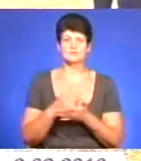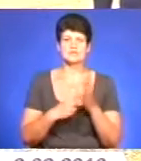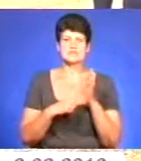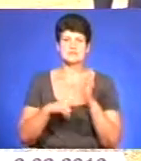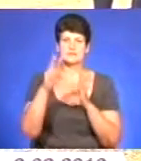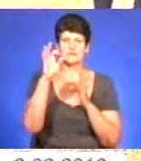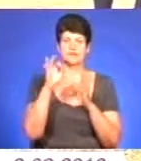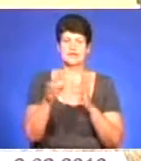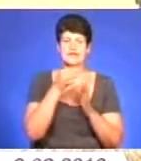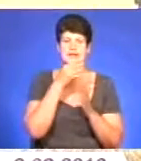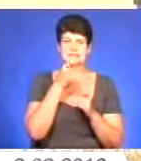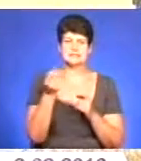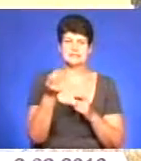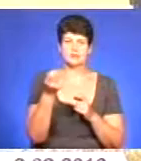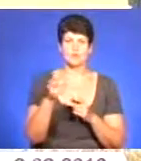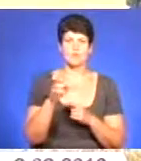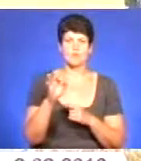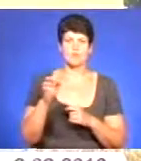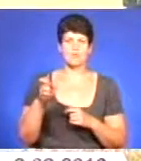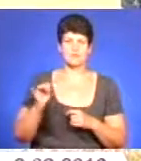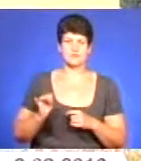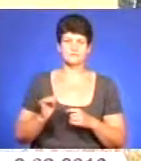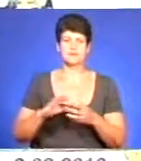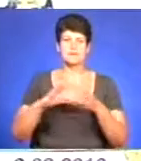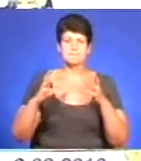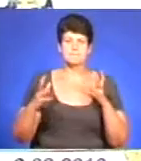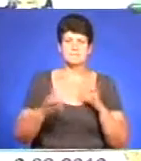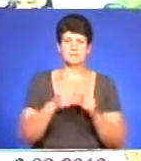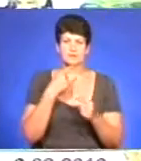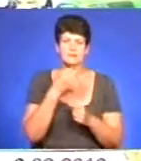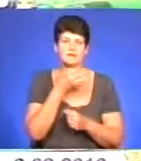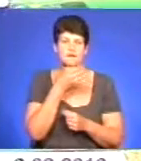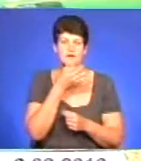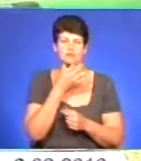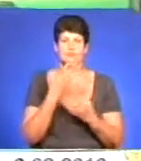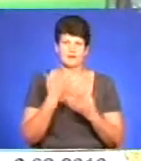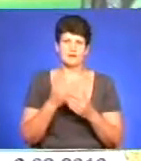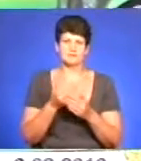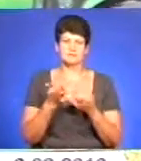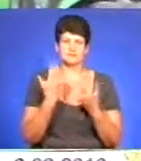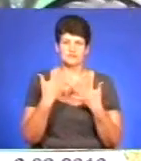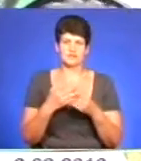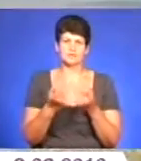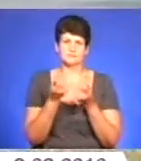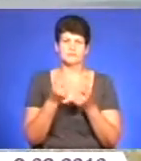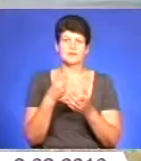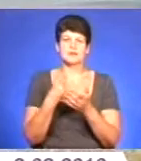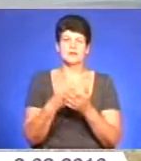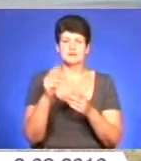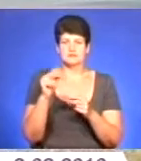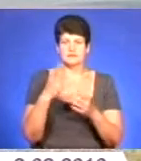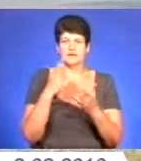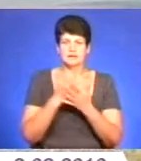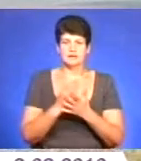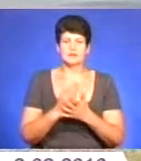% ранніх зернових та зернобобових. Підбивати підсумки ще рано, однак попередні дані вже є. Загалом по області середня врожайність